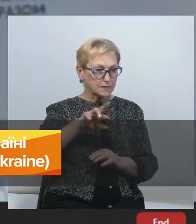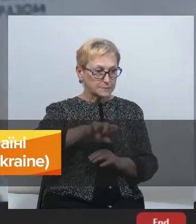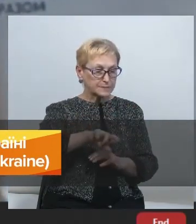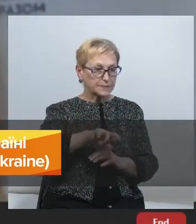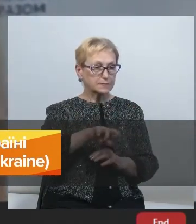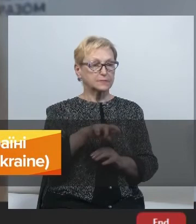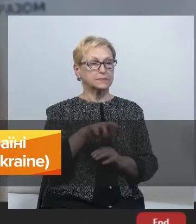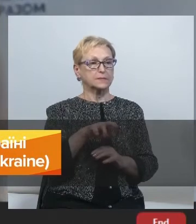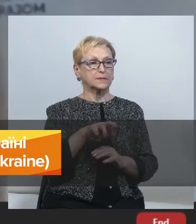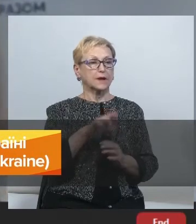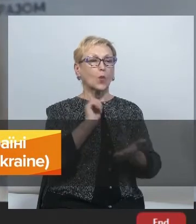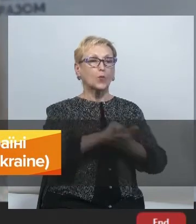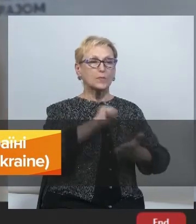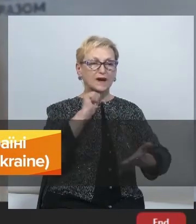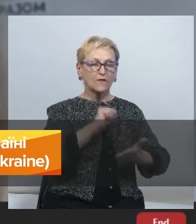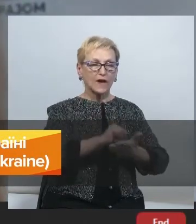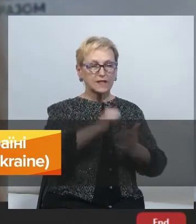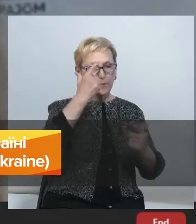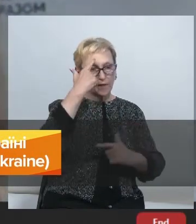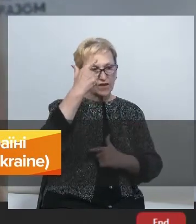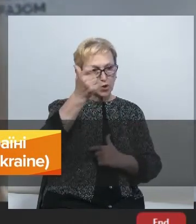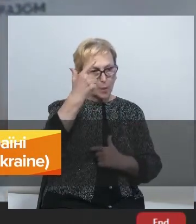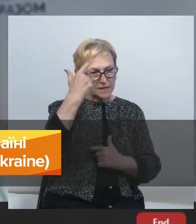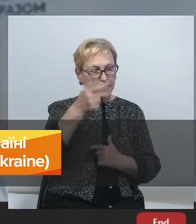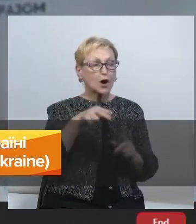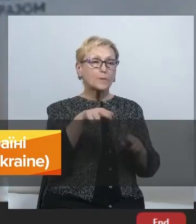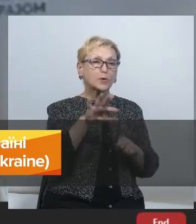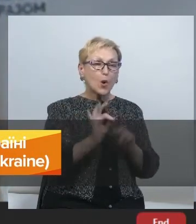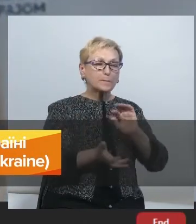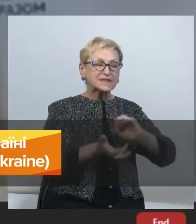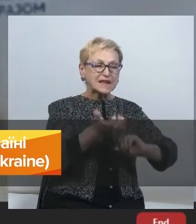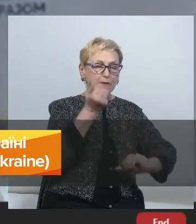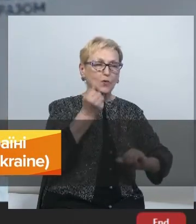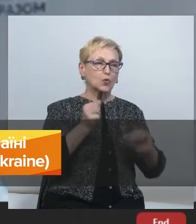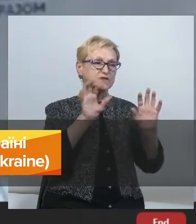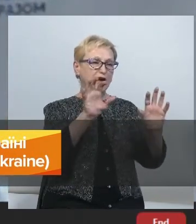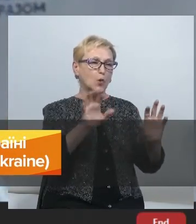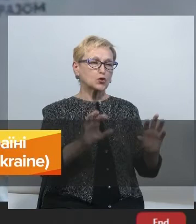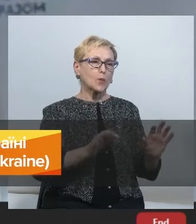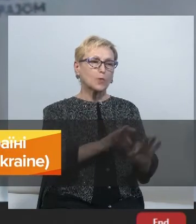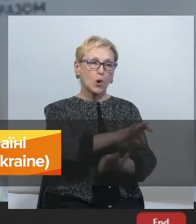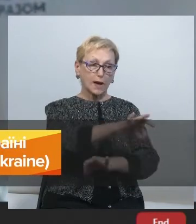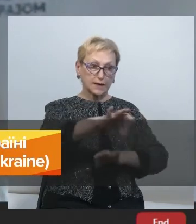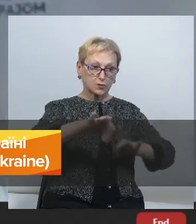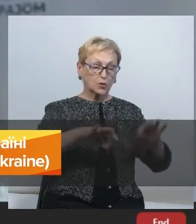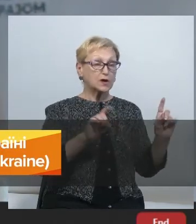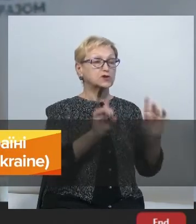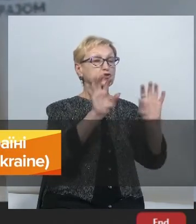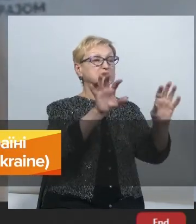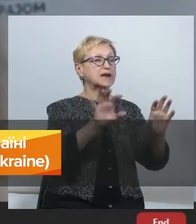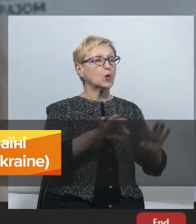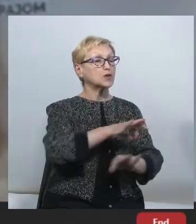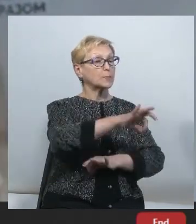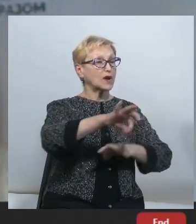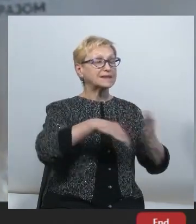опублікував повідомлення фактично про підтримку законопроекту і зазначив, що законопроект є